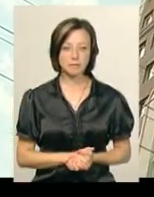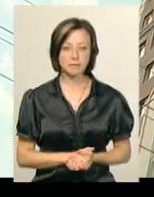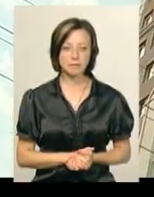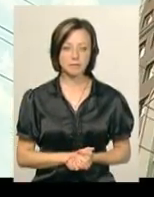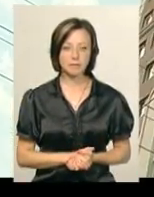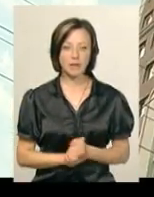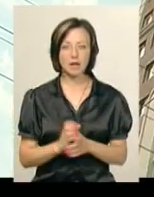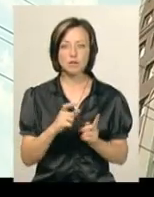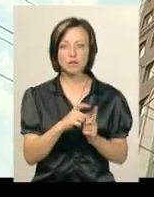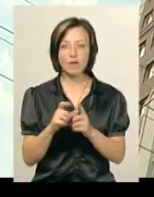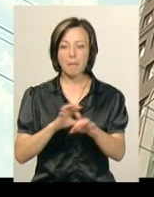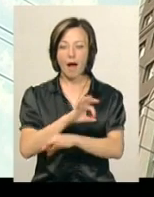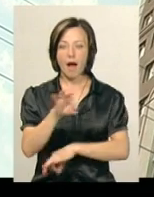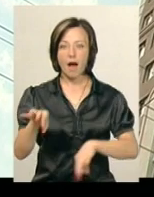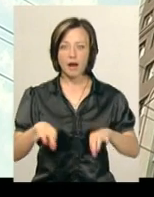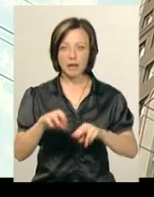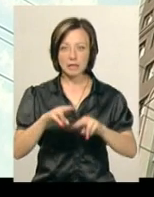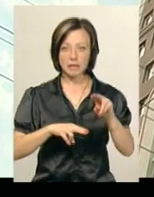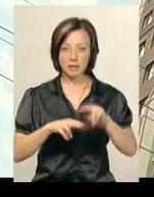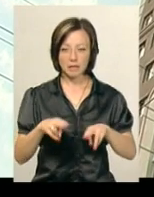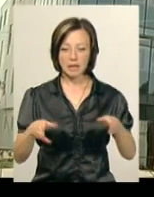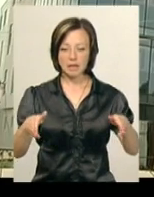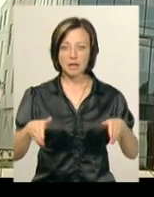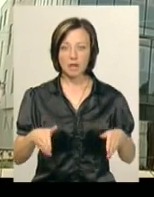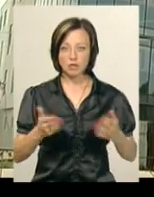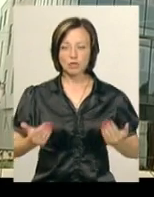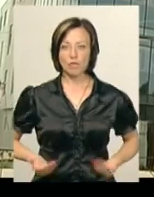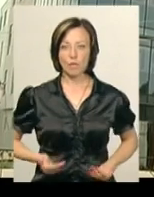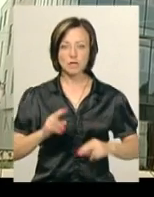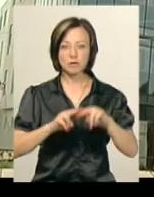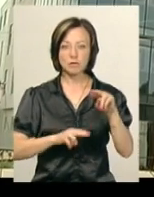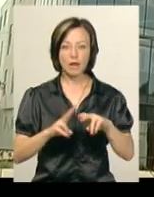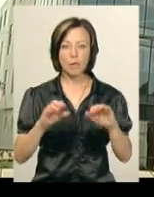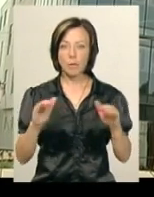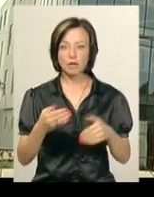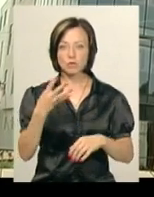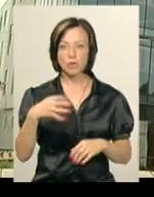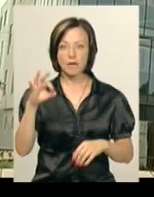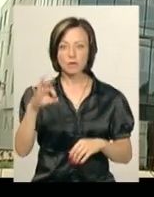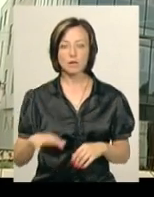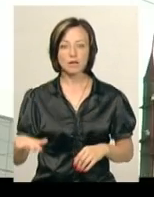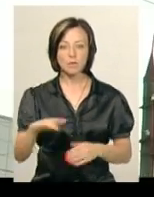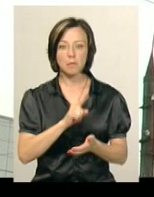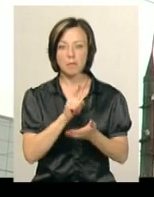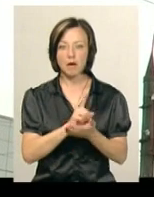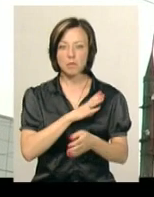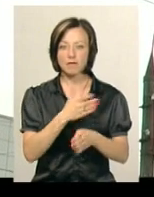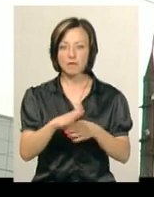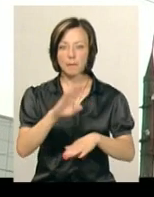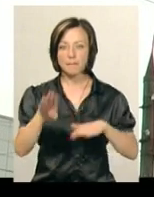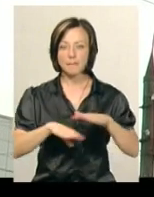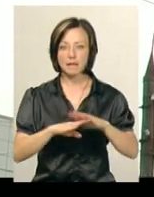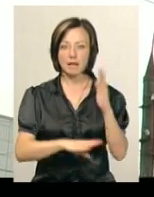За словами архітектора Тараса Козюка, на ділянці з житловою забудовою не менше 40% території має бути виділено під